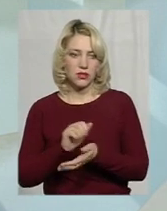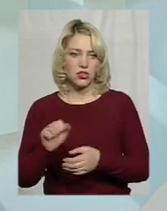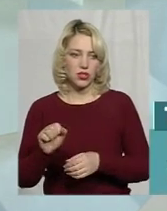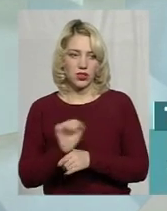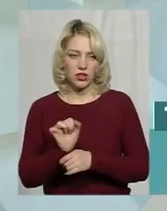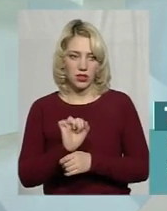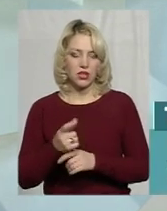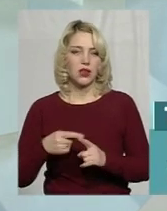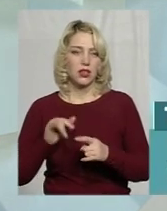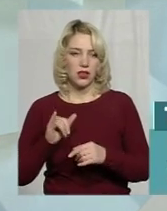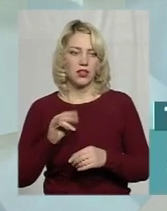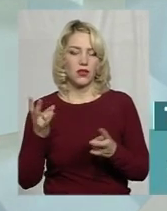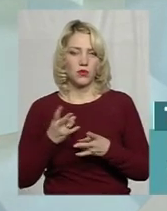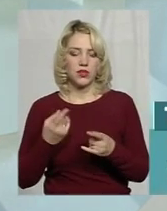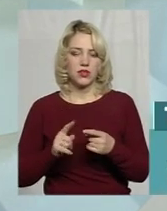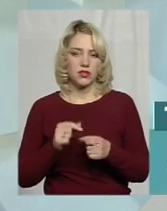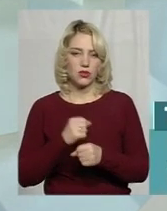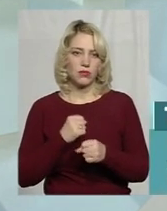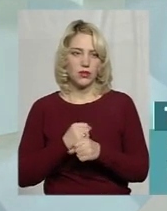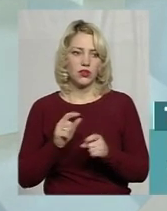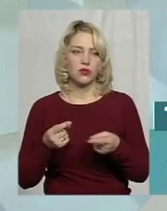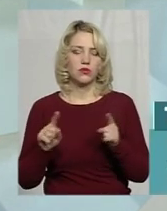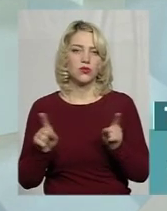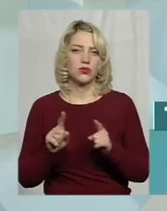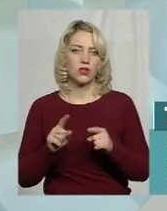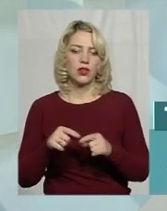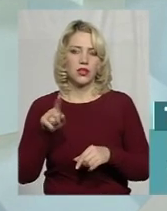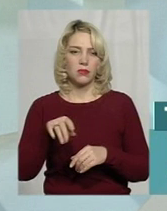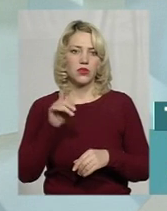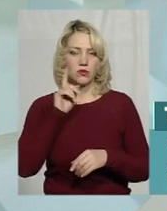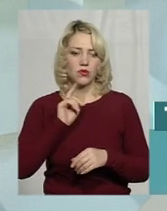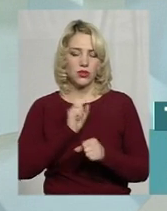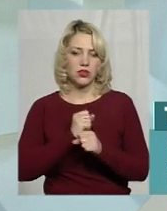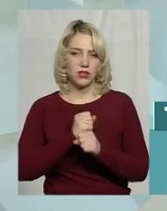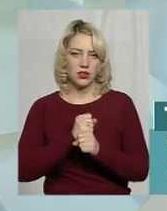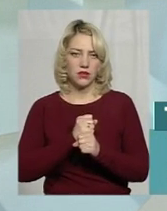необхідність це зробити. І тим більше, поки ще діє